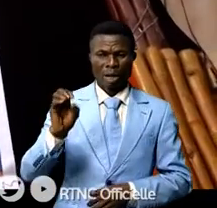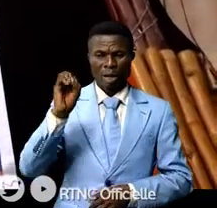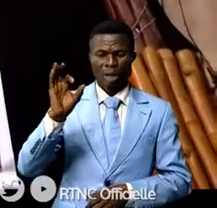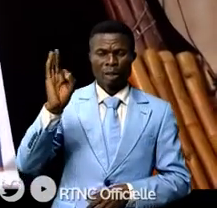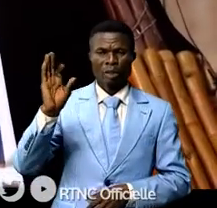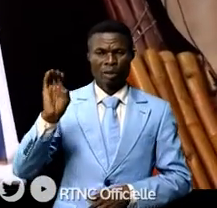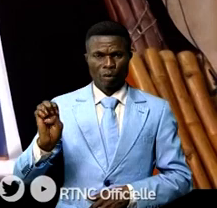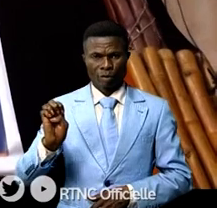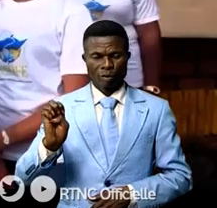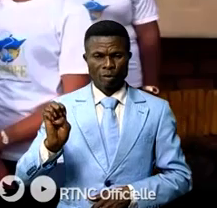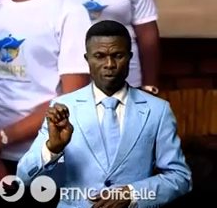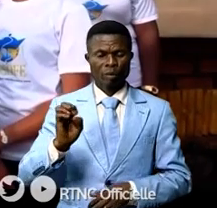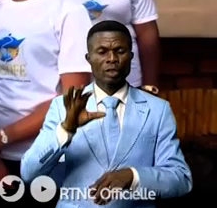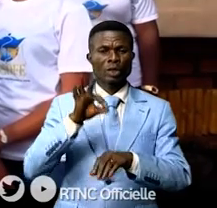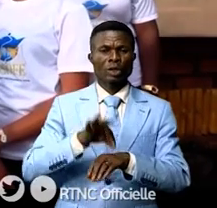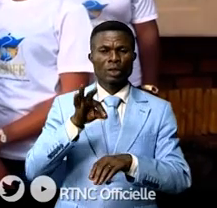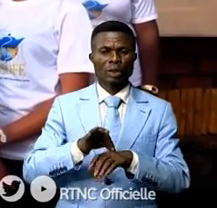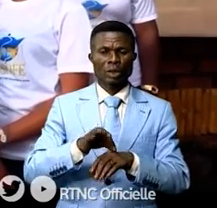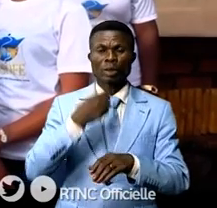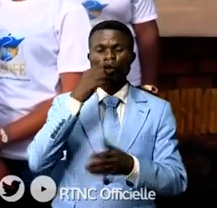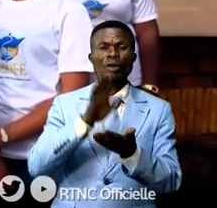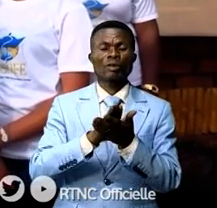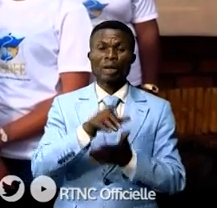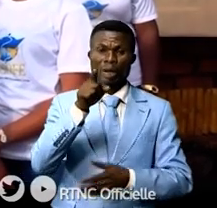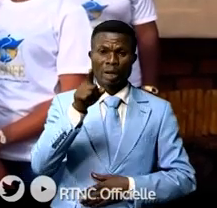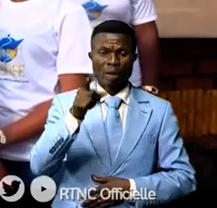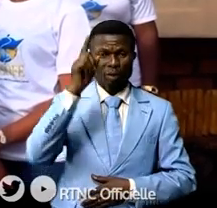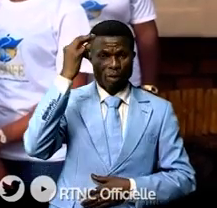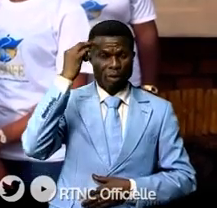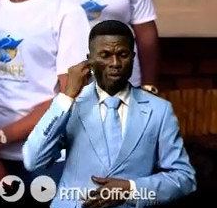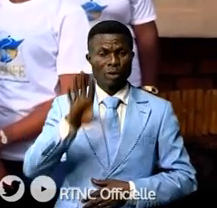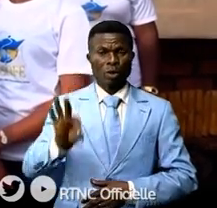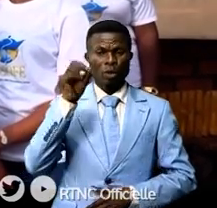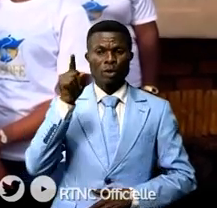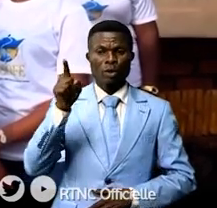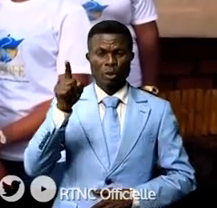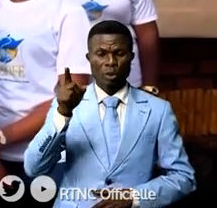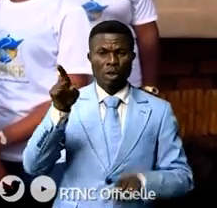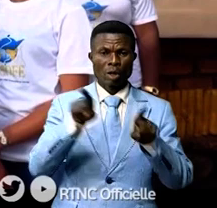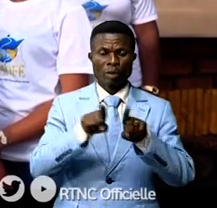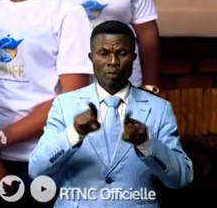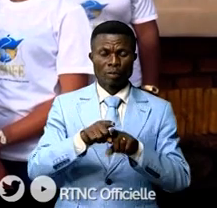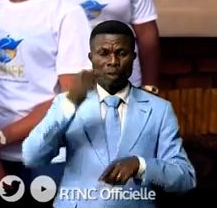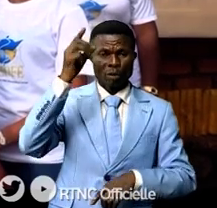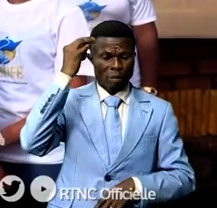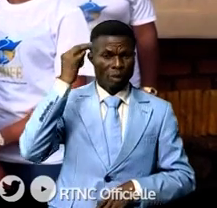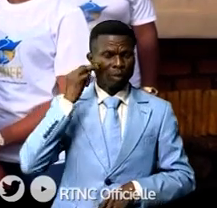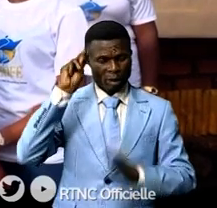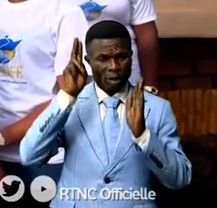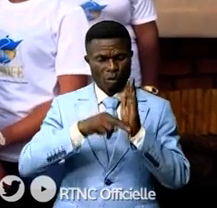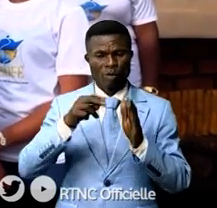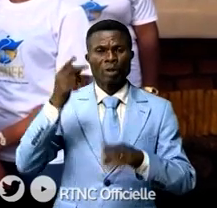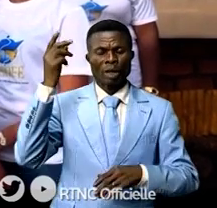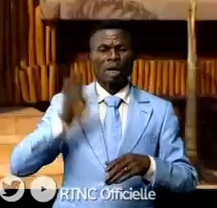avons le privilège de venir vous féliciter pour votre nomination comme Premier ministre du gouvernement central.